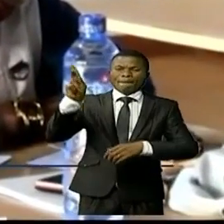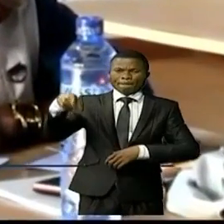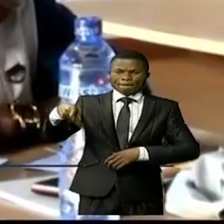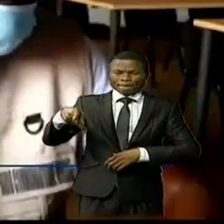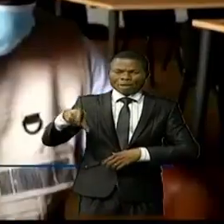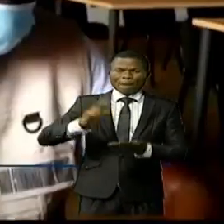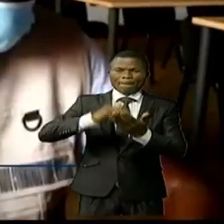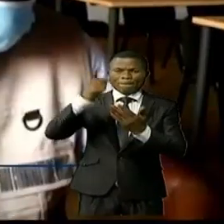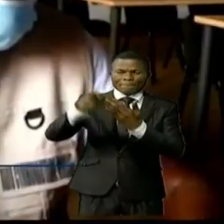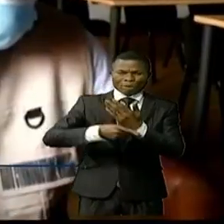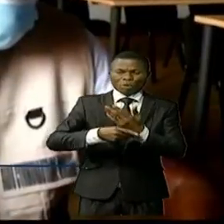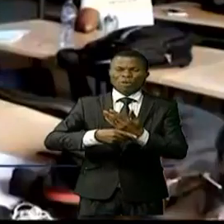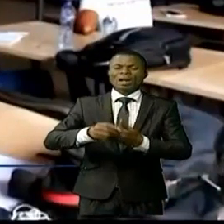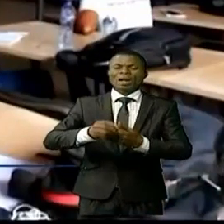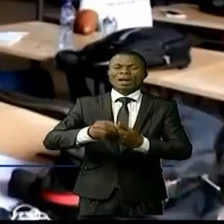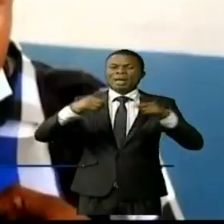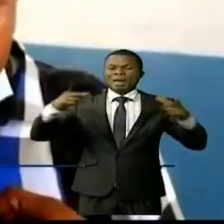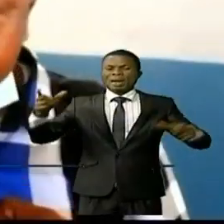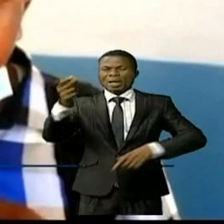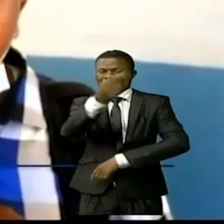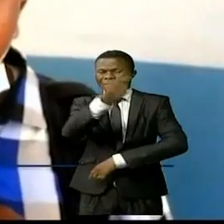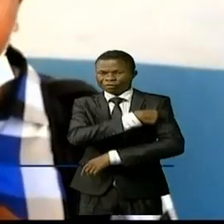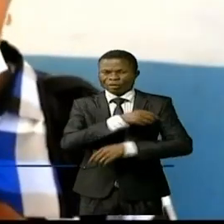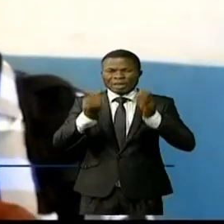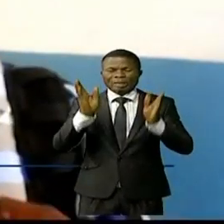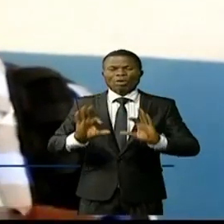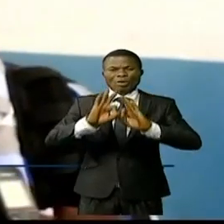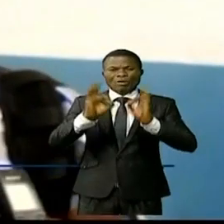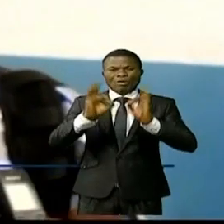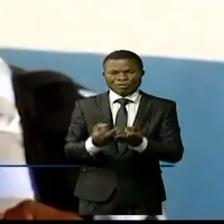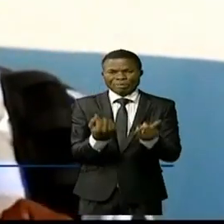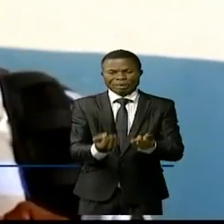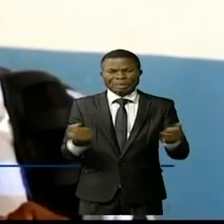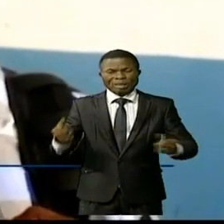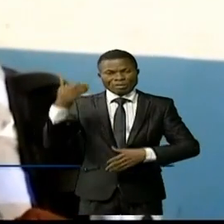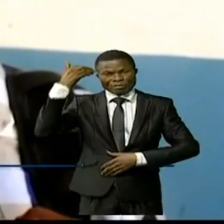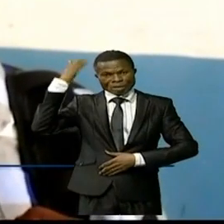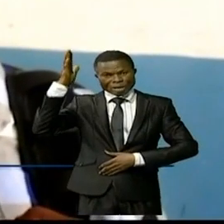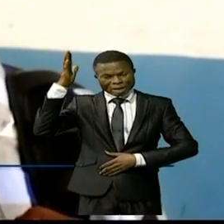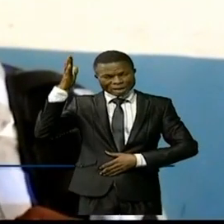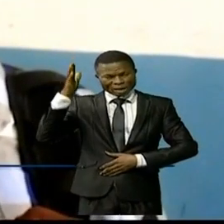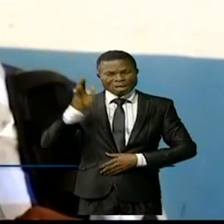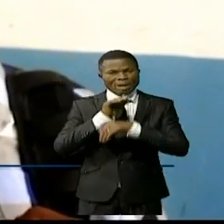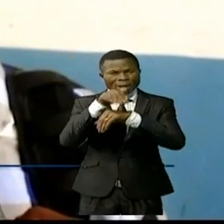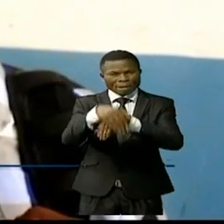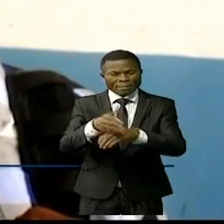démarche les présidents des journalistes Amis des Enfants Équateur Peter Tegringo